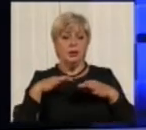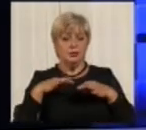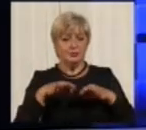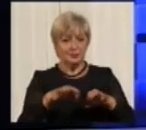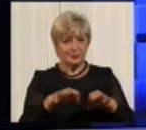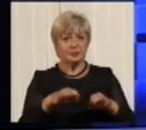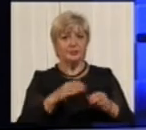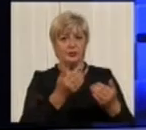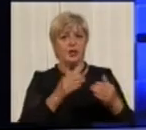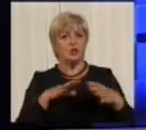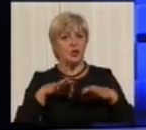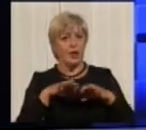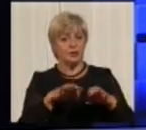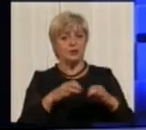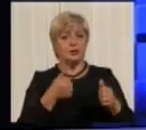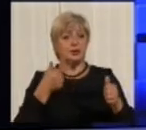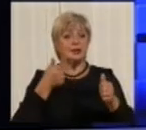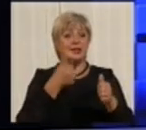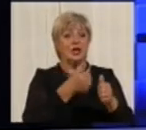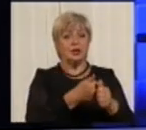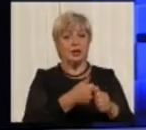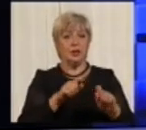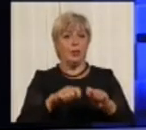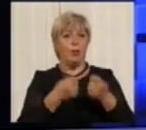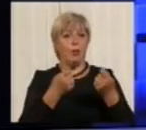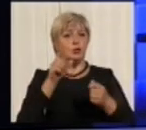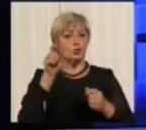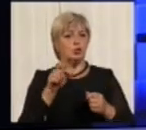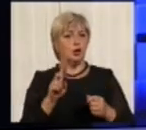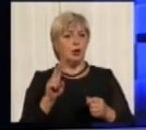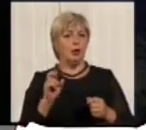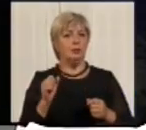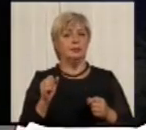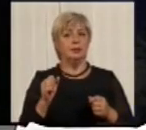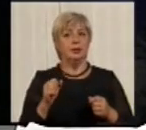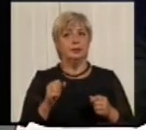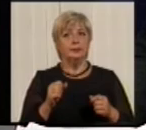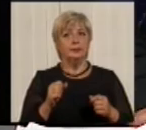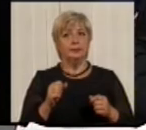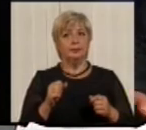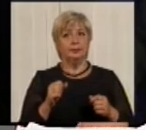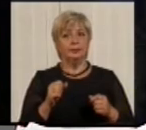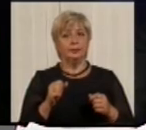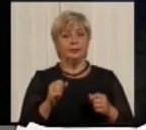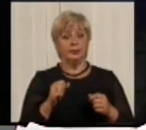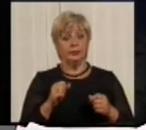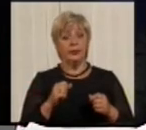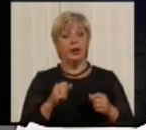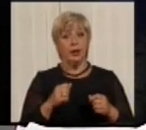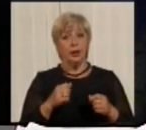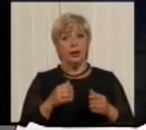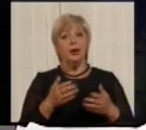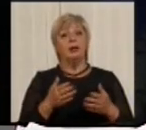порушника? Чи не завжди так вдається? Ну, насправді майже весь час нас